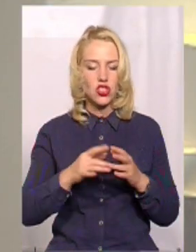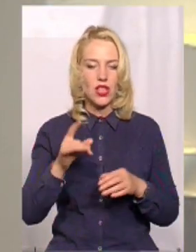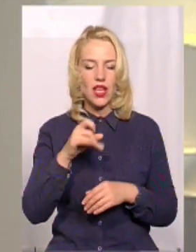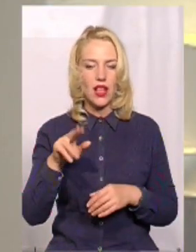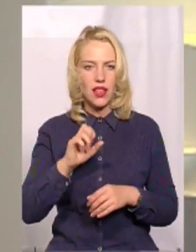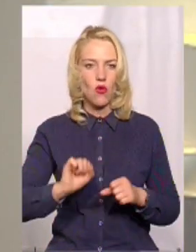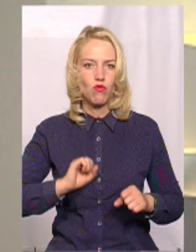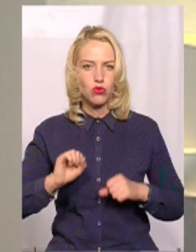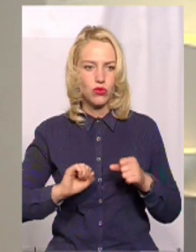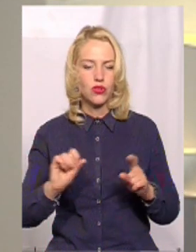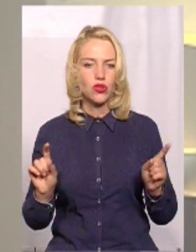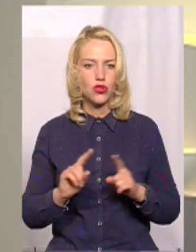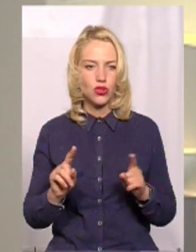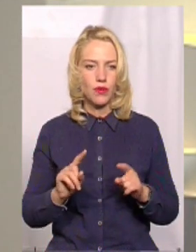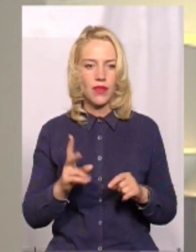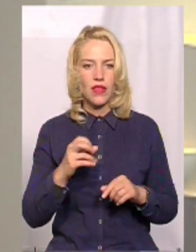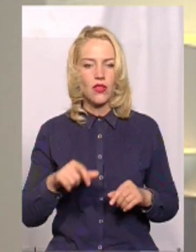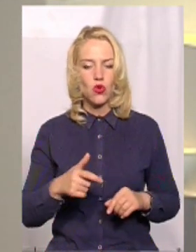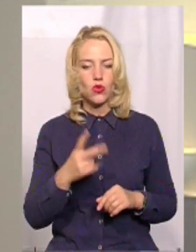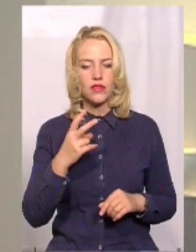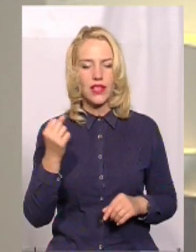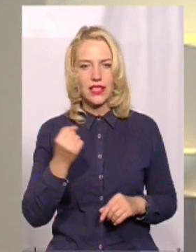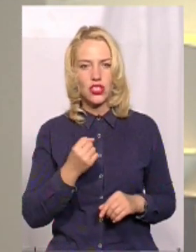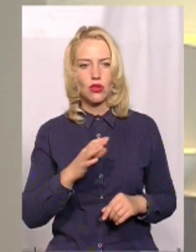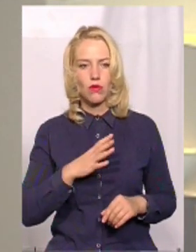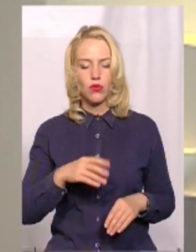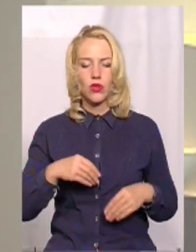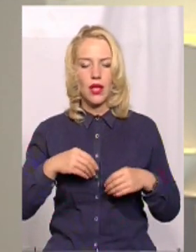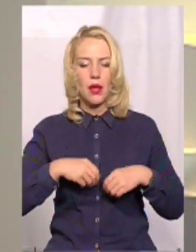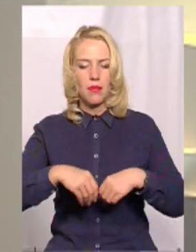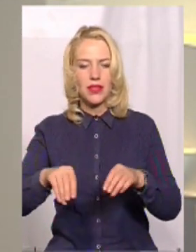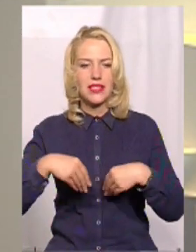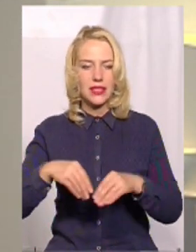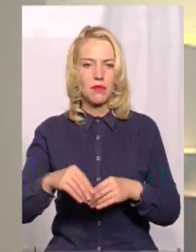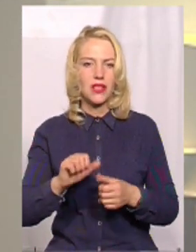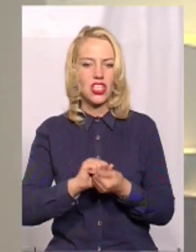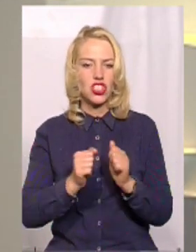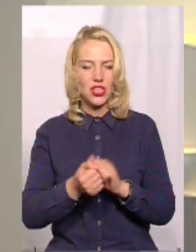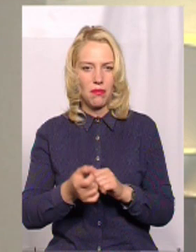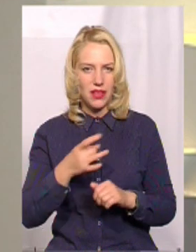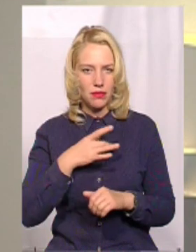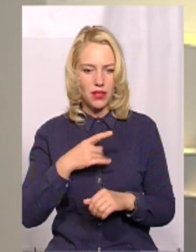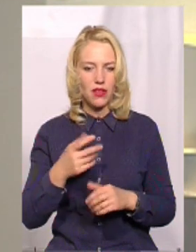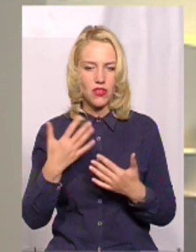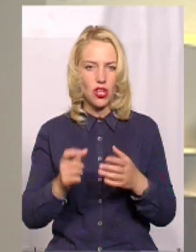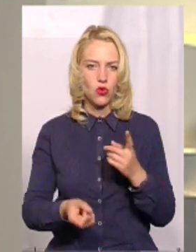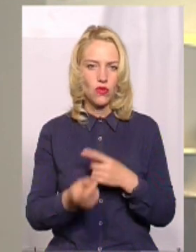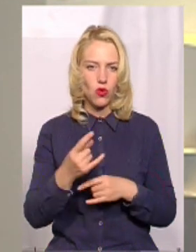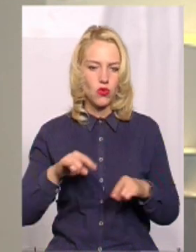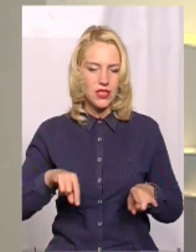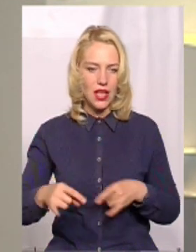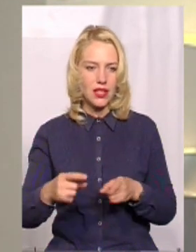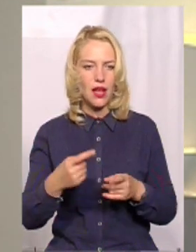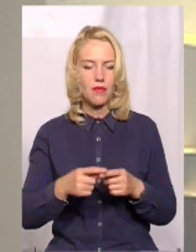що на дорозі, два тижні тому підсипані іщебенем, уже утворюються ями. Звідти сюжет нашого